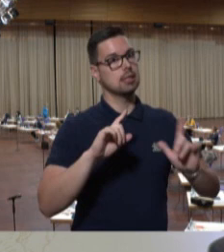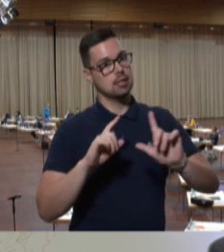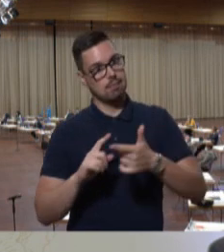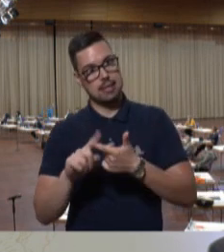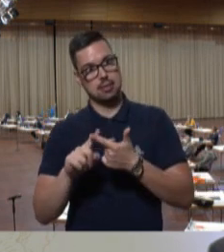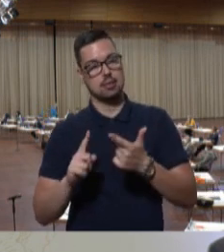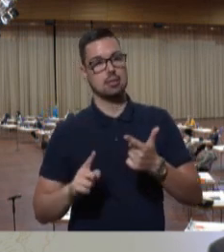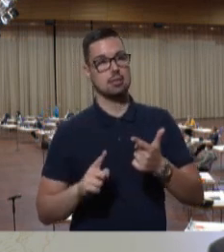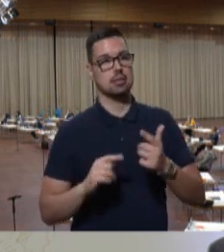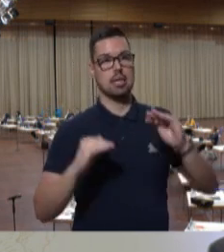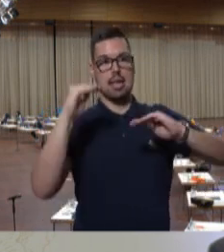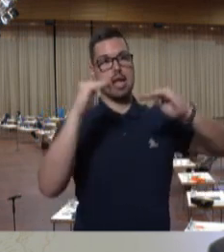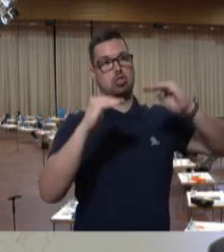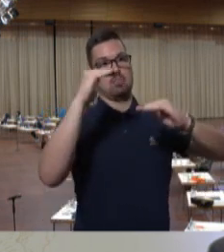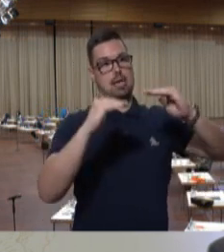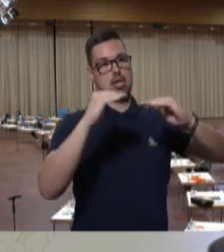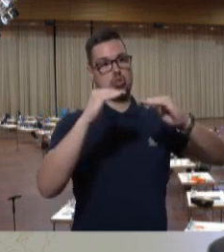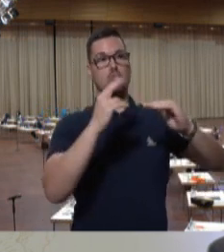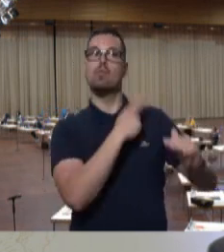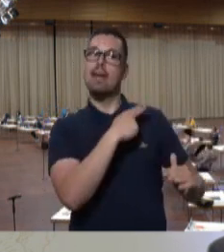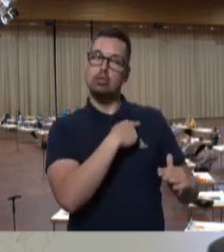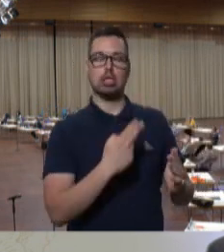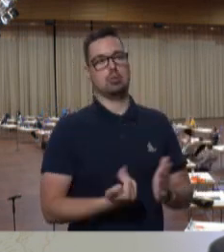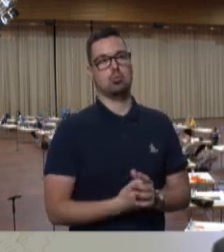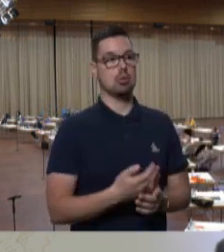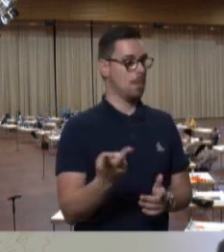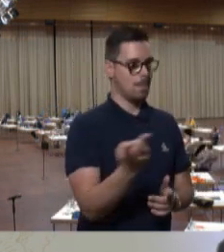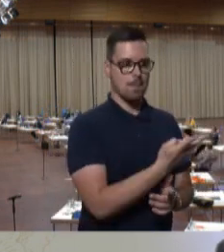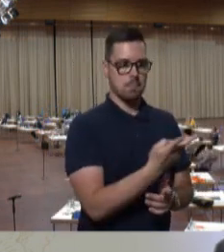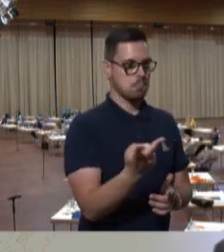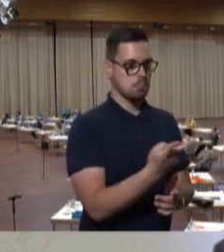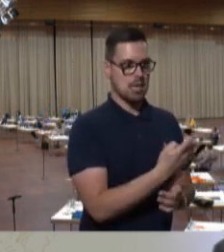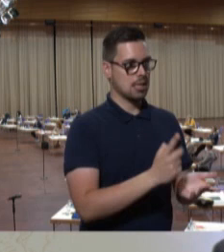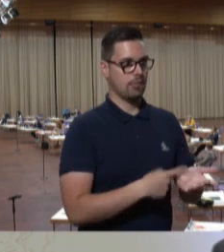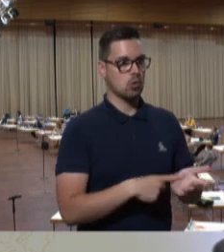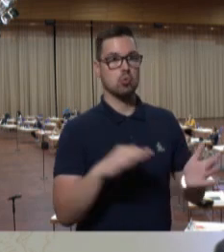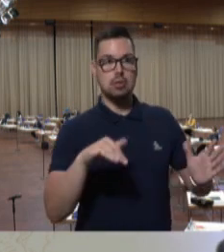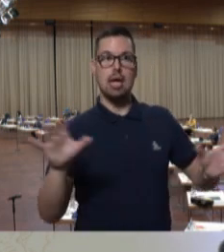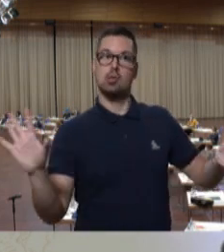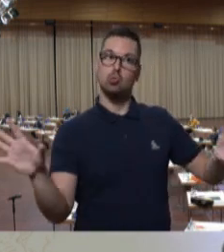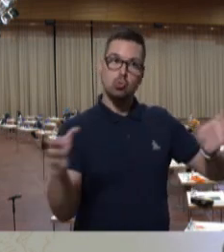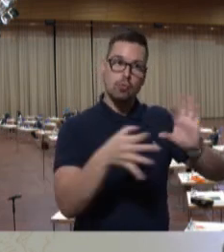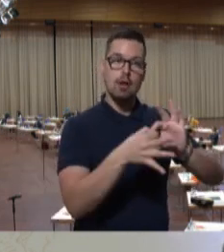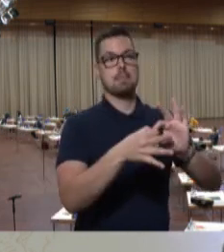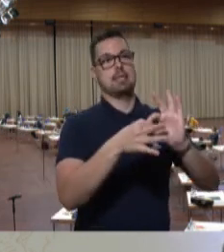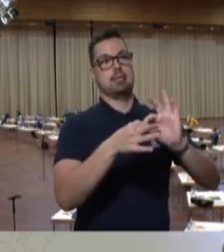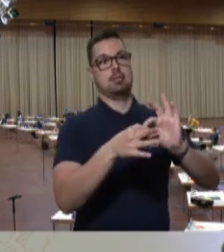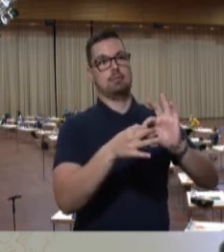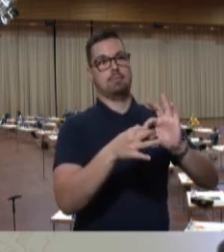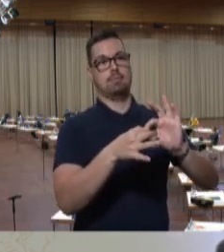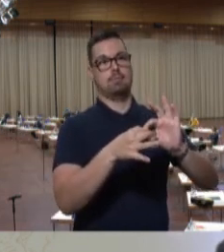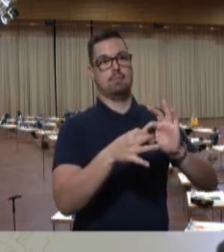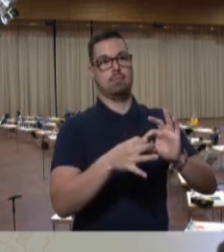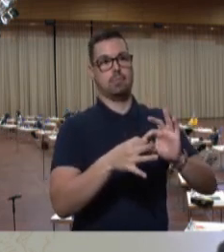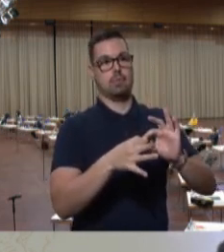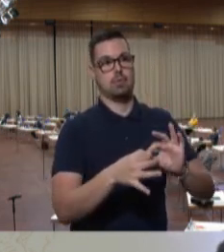Zweitens Gleichberechtigung und Wertschätzung. Und diese beiden Anforderungen sinnvoll miteinander zu verbinden, ist die Aufgabe, vor